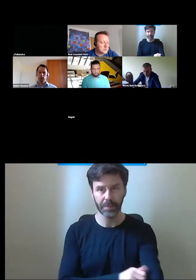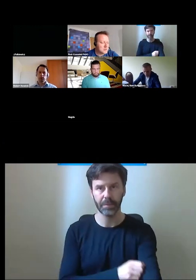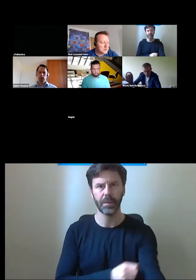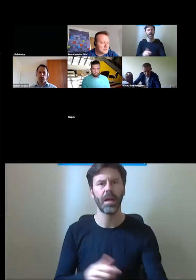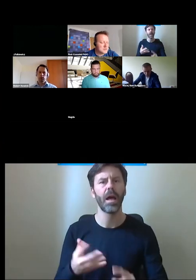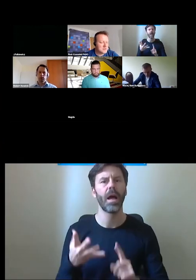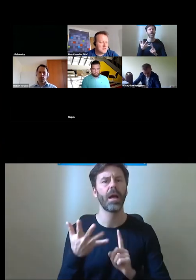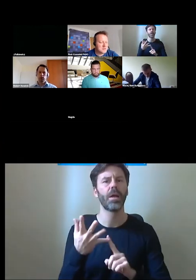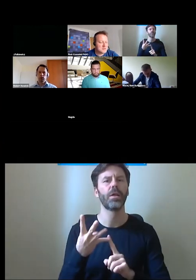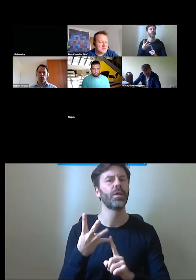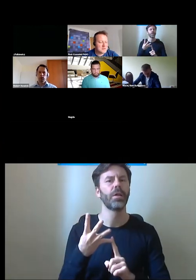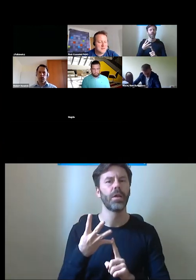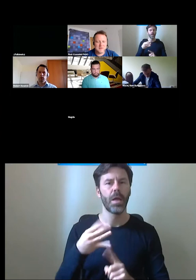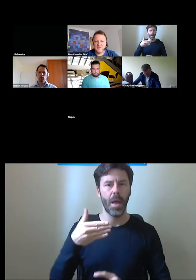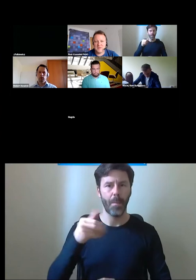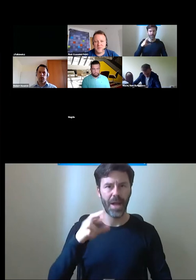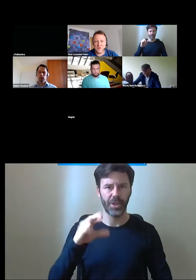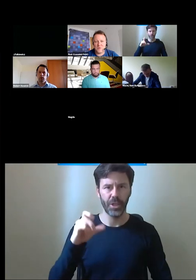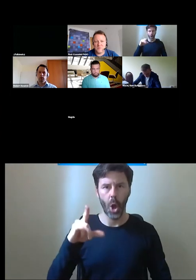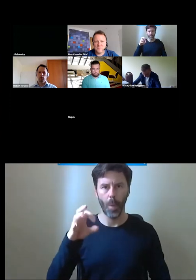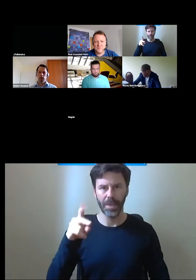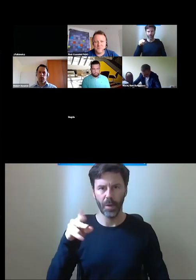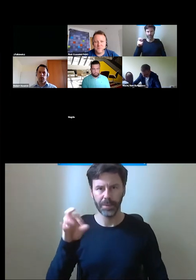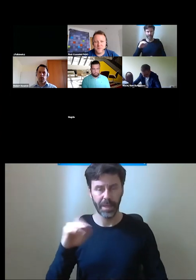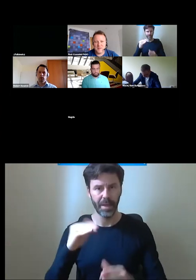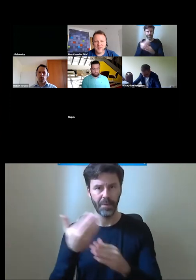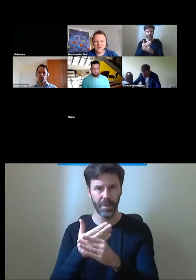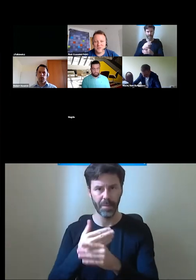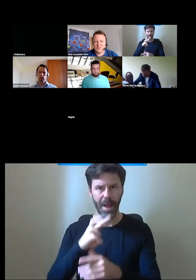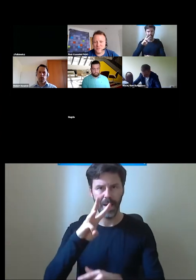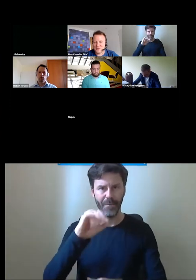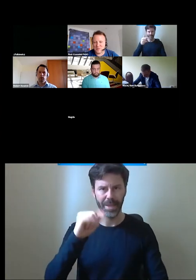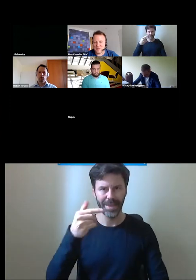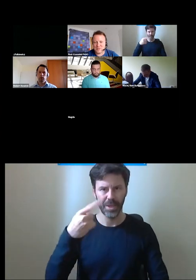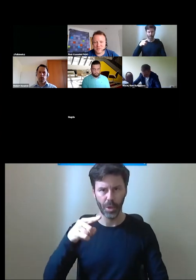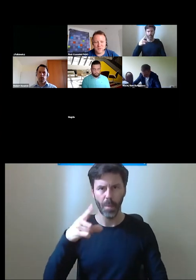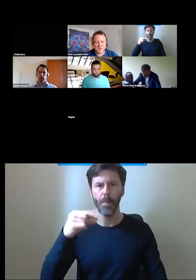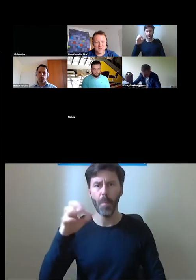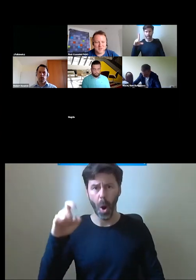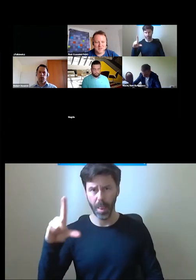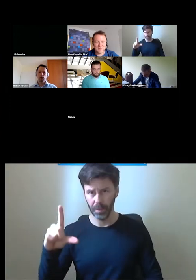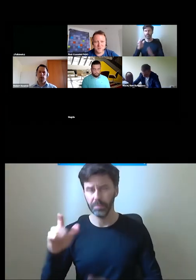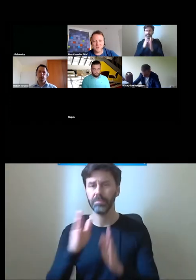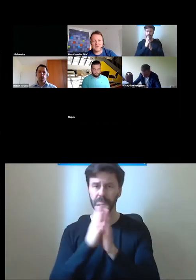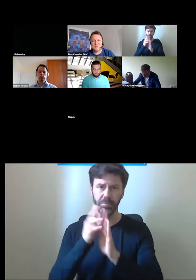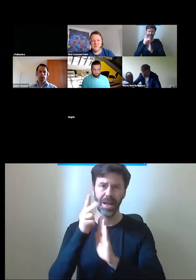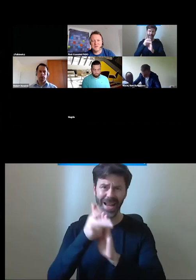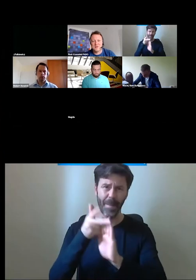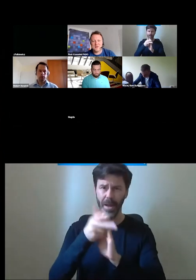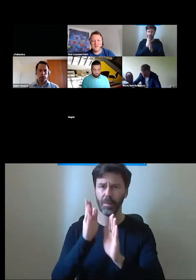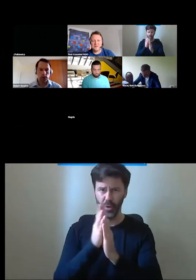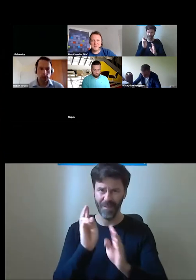Marcin Obidowski z Windpolu. Analogiczna prośba, bo też nie mogę się niestety po